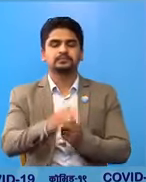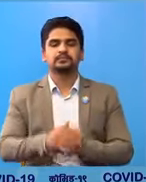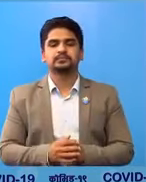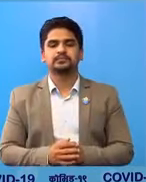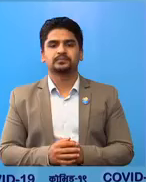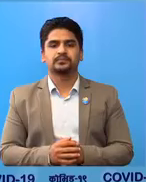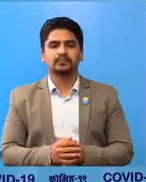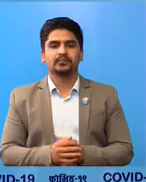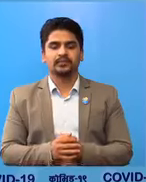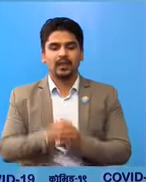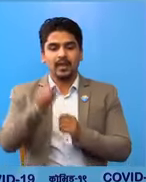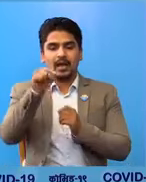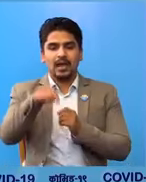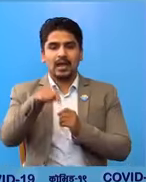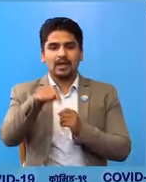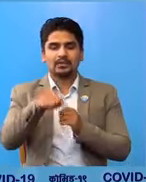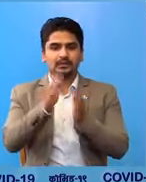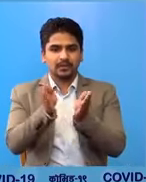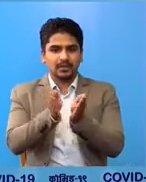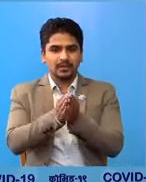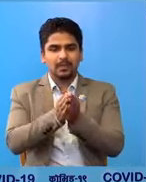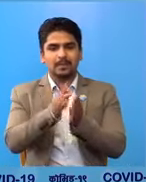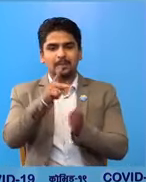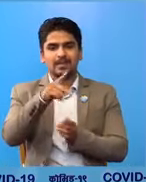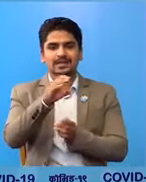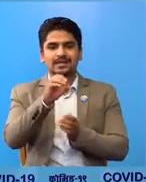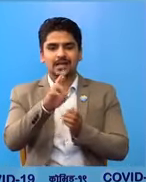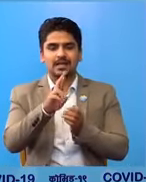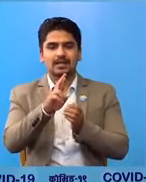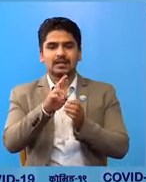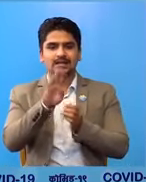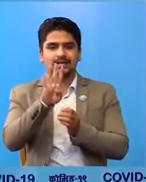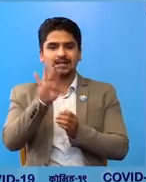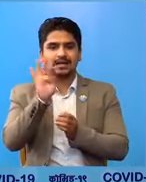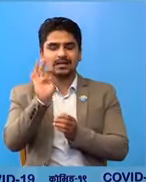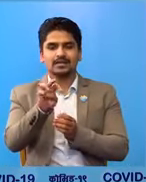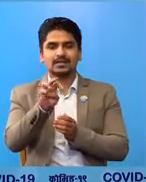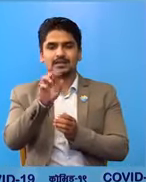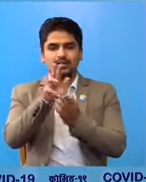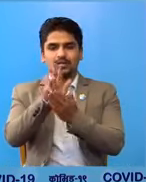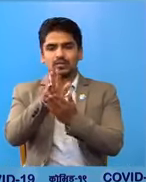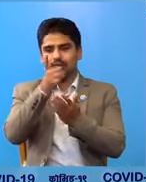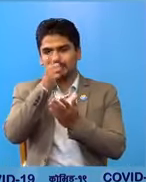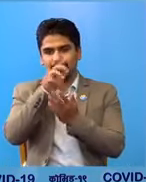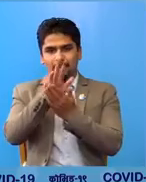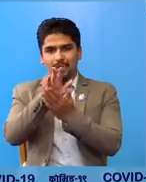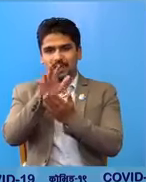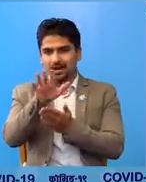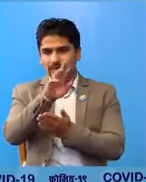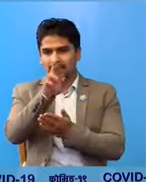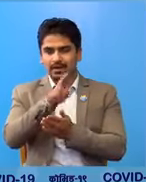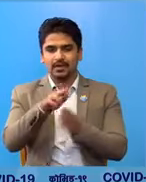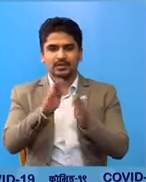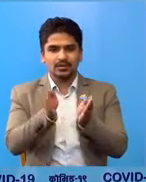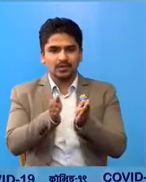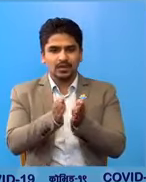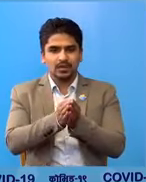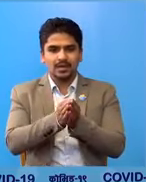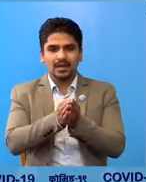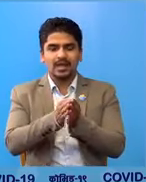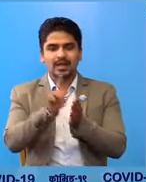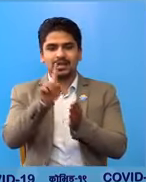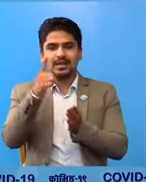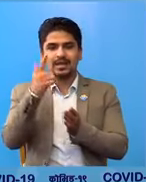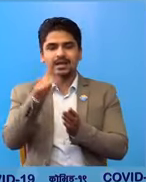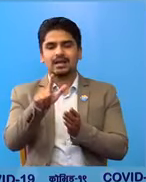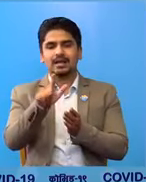आजको टोटल आटी पीसी आर 4,095 रा जम्मा अहीले सम्मा 1